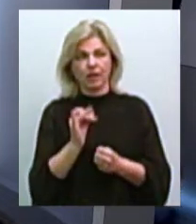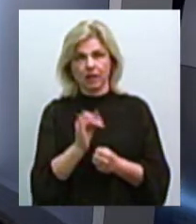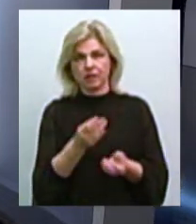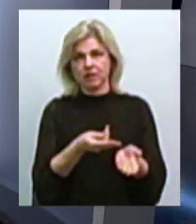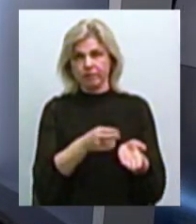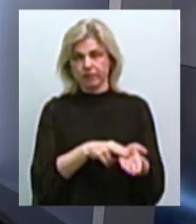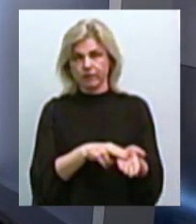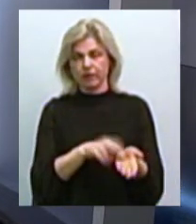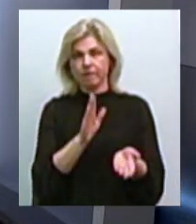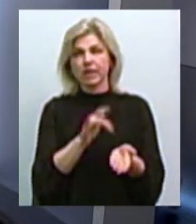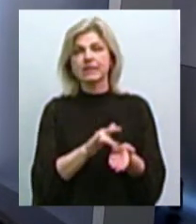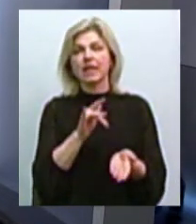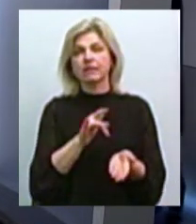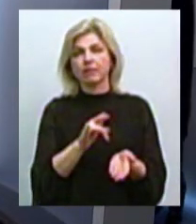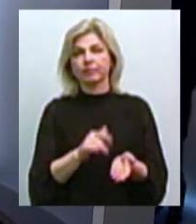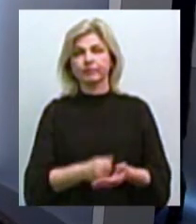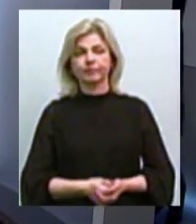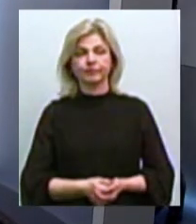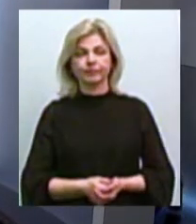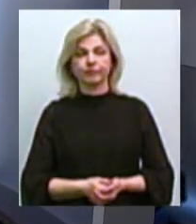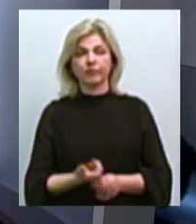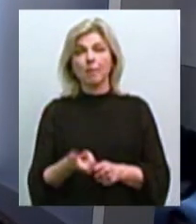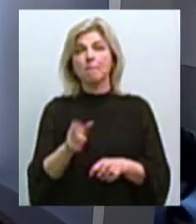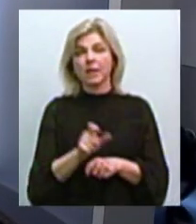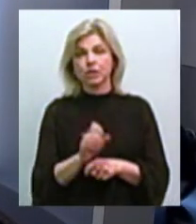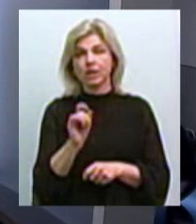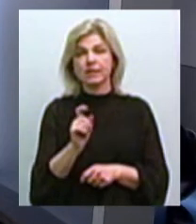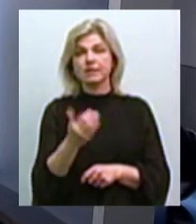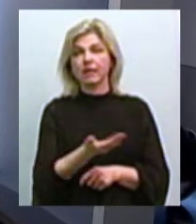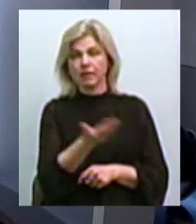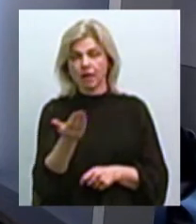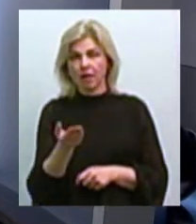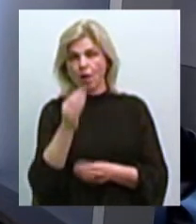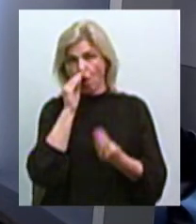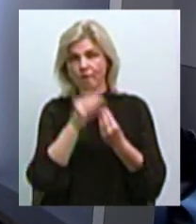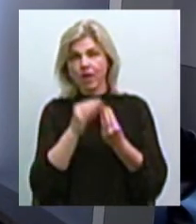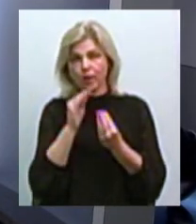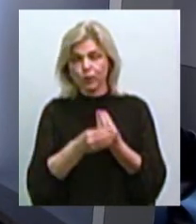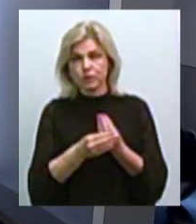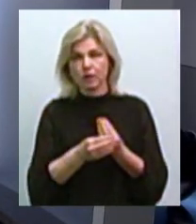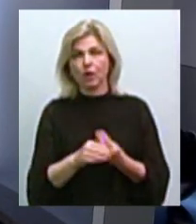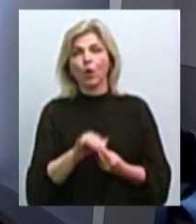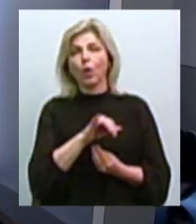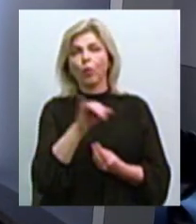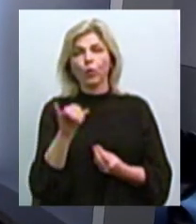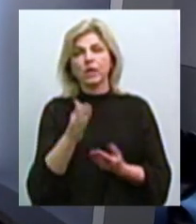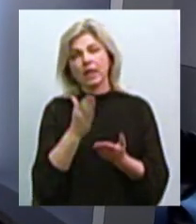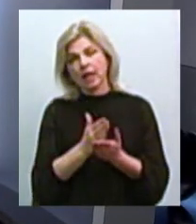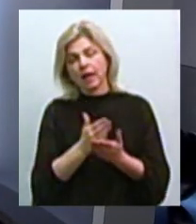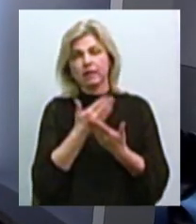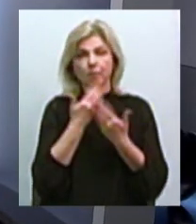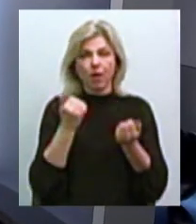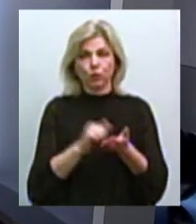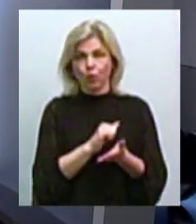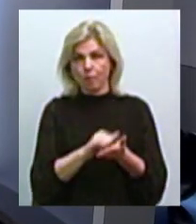завести центр інтеграції і зарегіструвати. Більшість з них, вони хаваються, в них чи є документи, чи нема, хоча